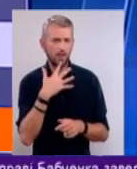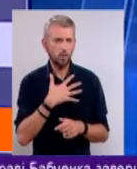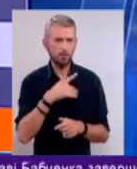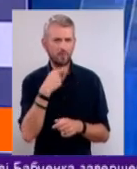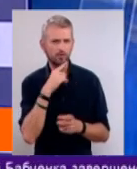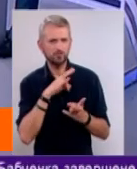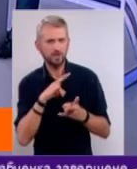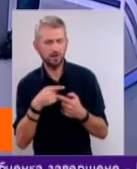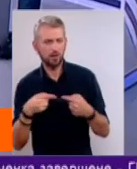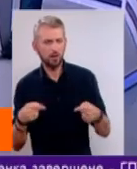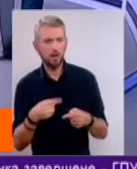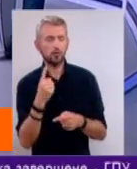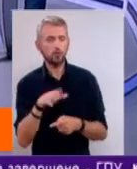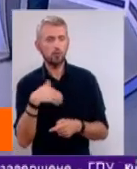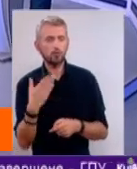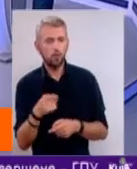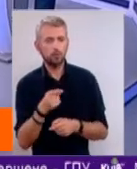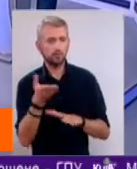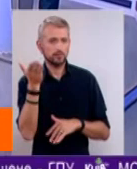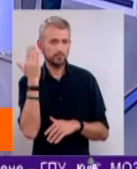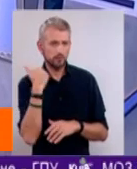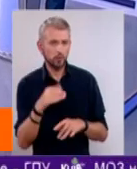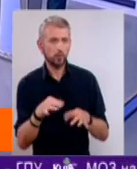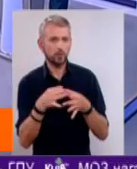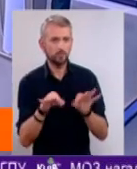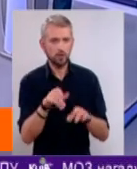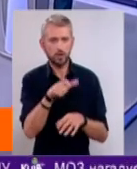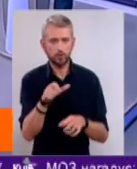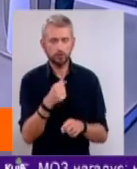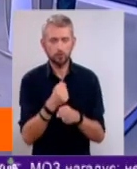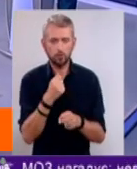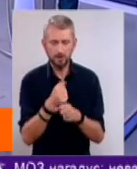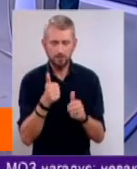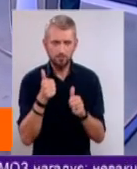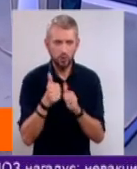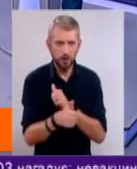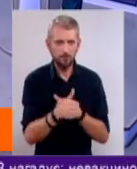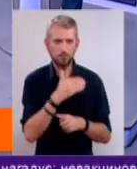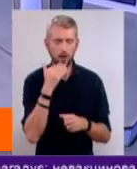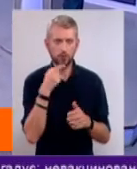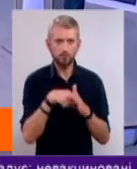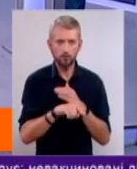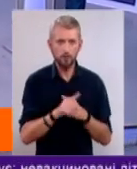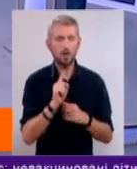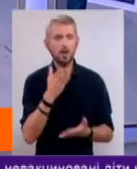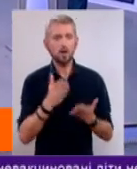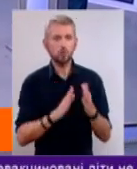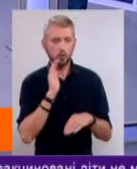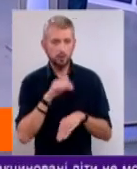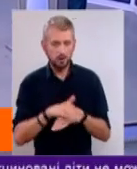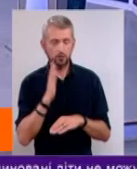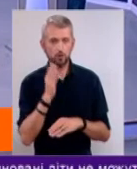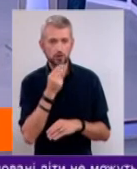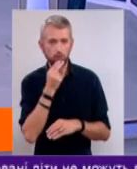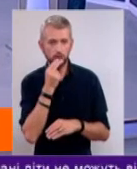шкідливі і так далі. З одного боку, вони в свій час дозволили людству зробити прорив багато в чому. Але, так, якщо ми цілий день будемо їсти